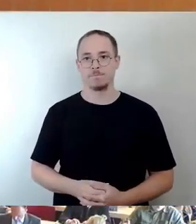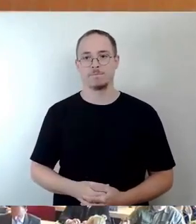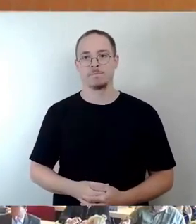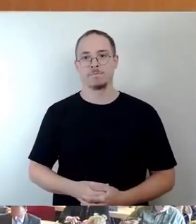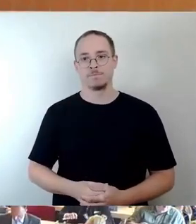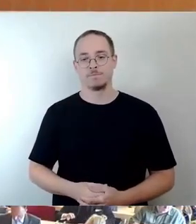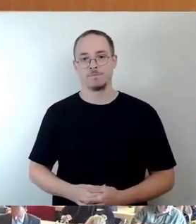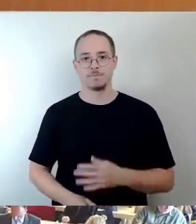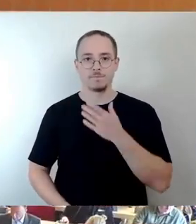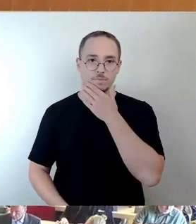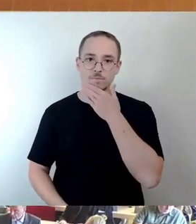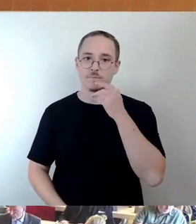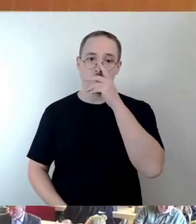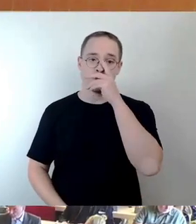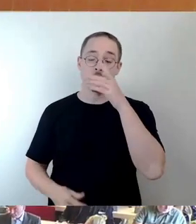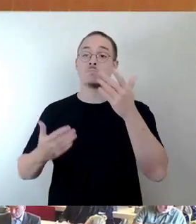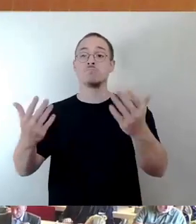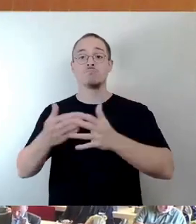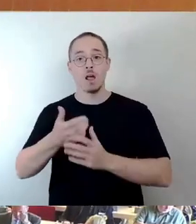Ja, liebe Kolleginnen und Kollegen.